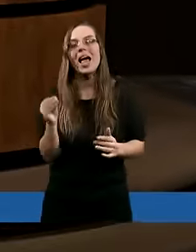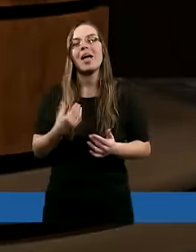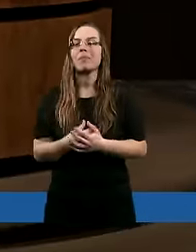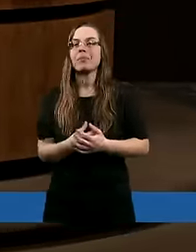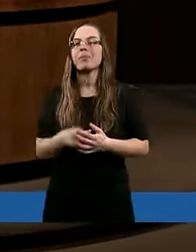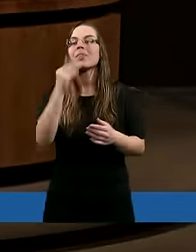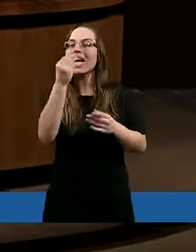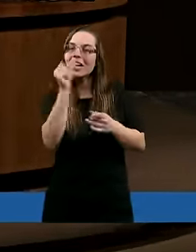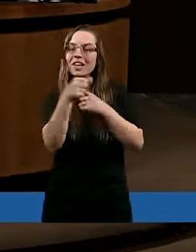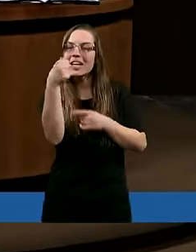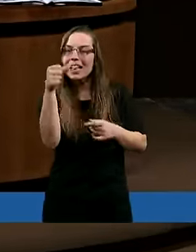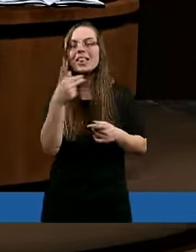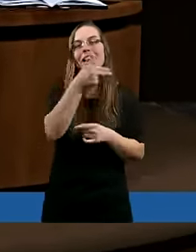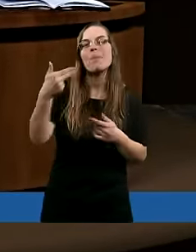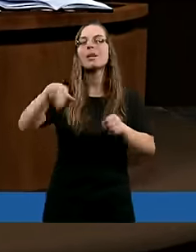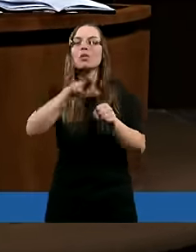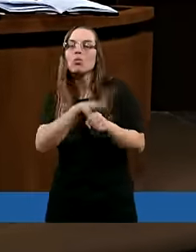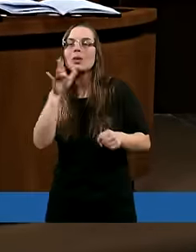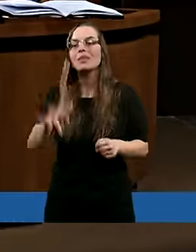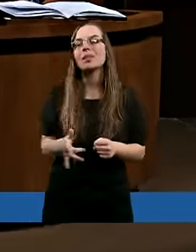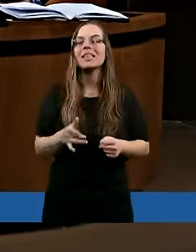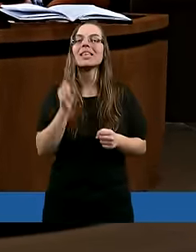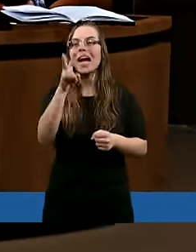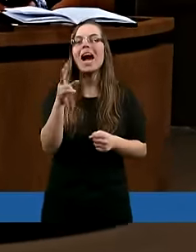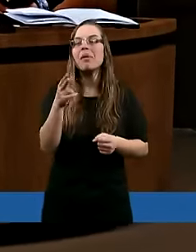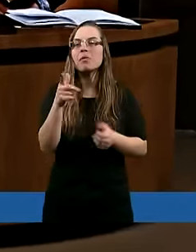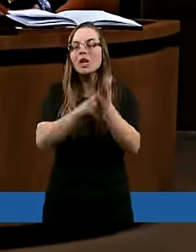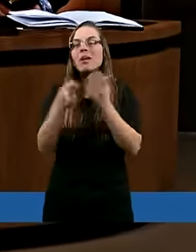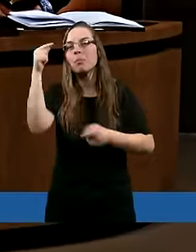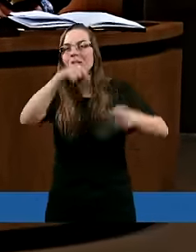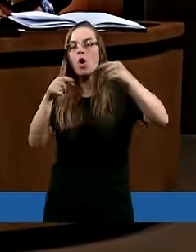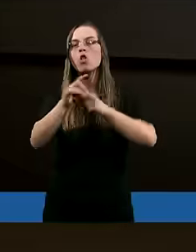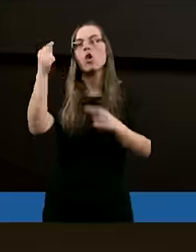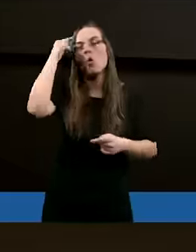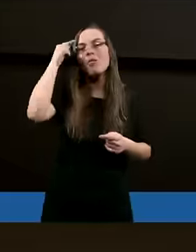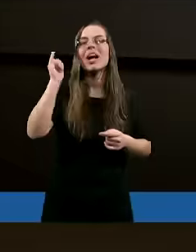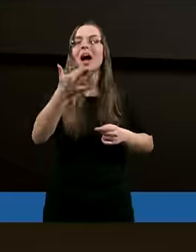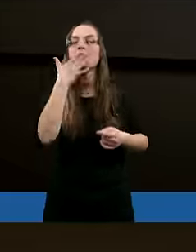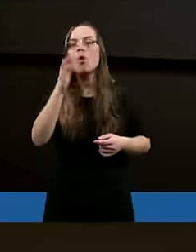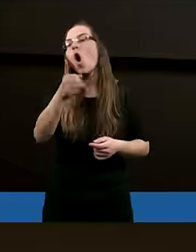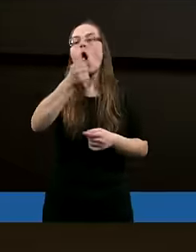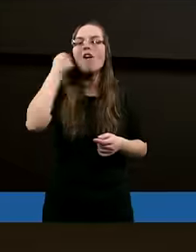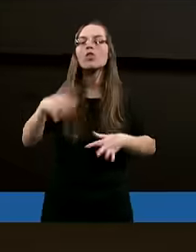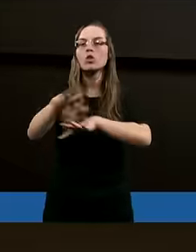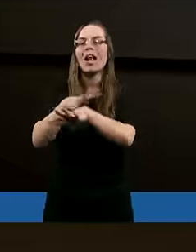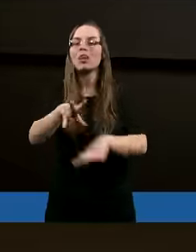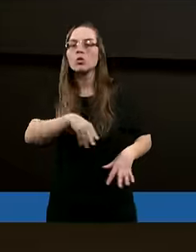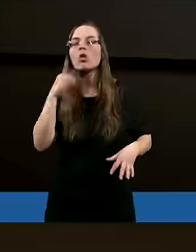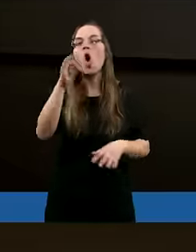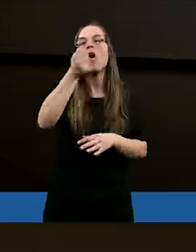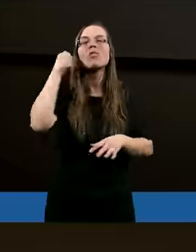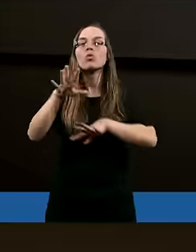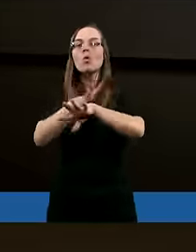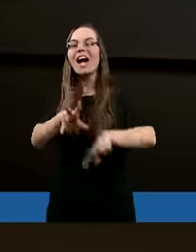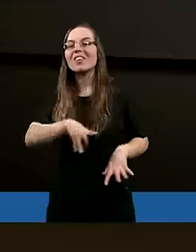Jest jeszcze jeden temat, który tak zawsze przychodzi do głowy, jak mówimy o owocach Ducha Świętego, o owocu